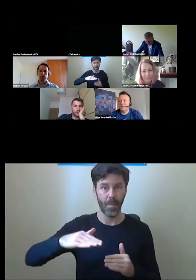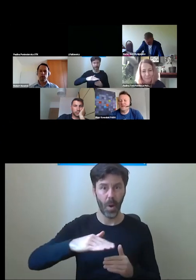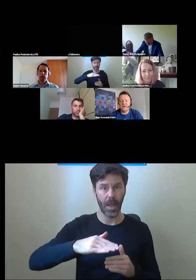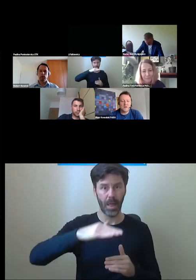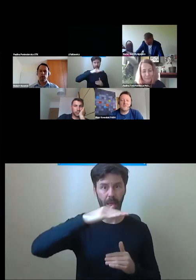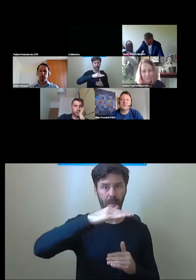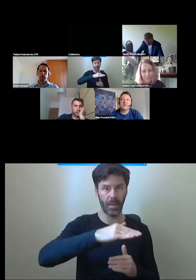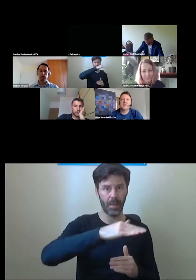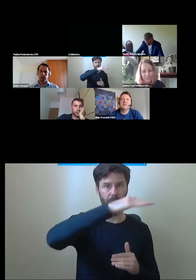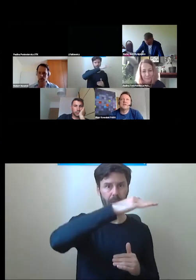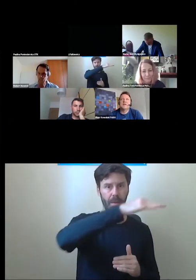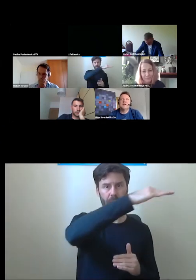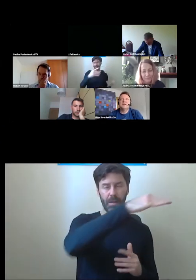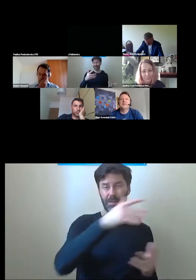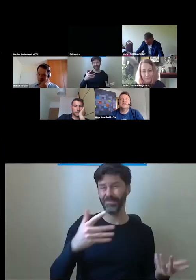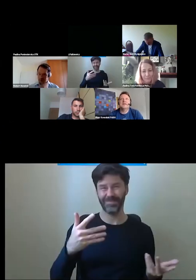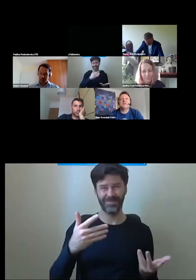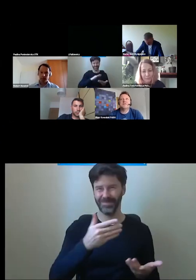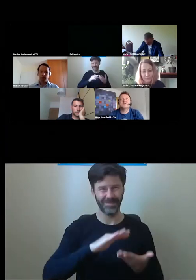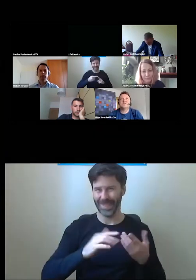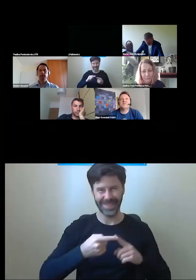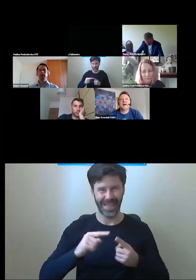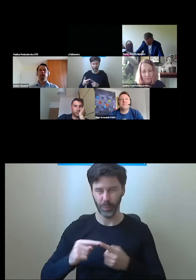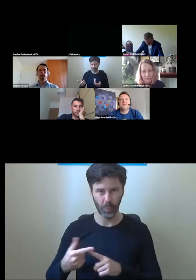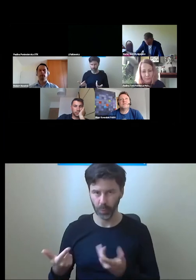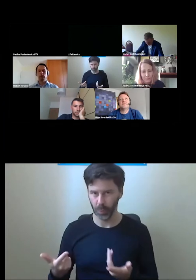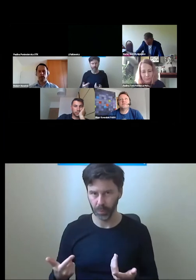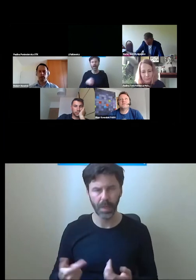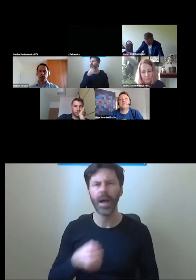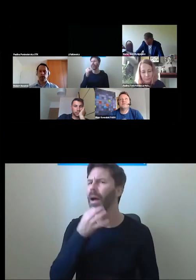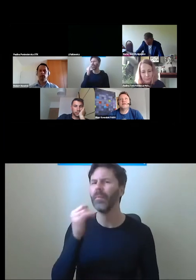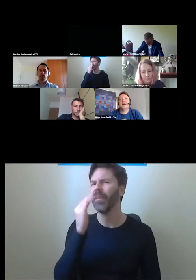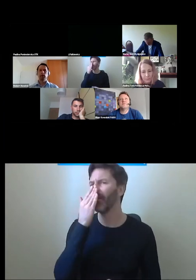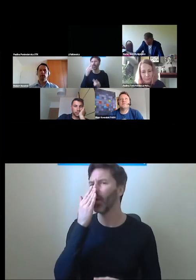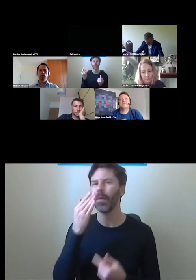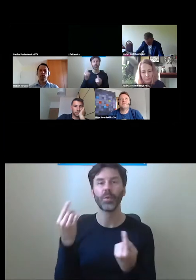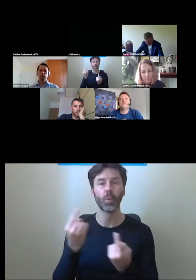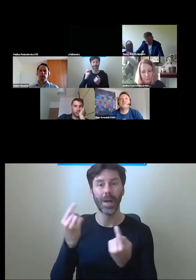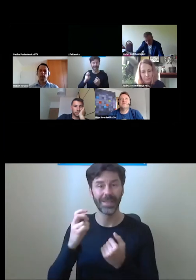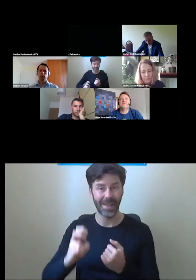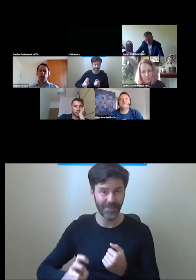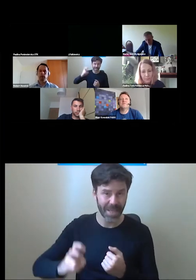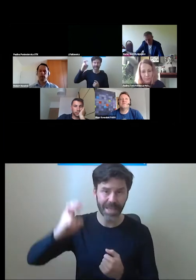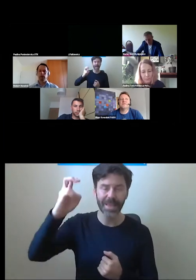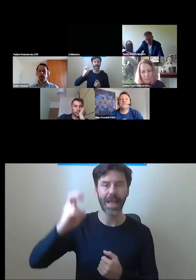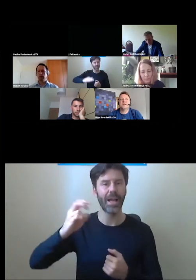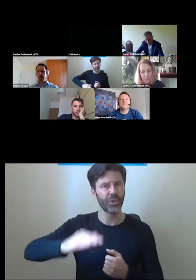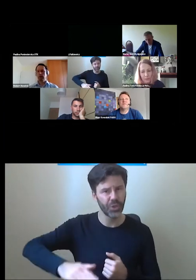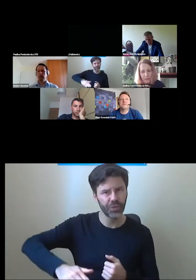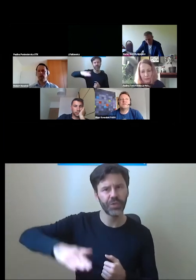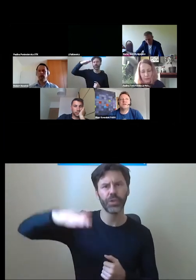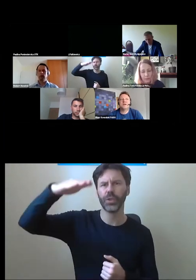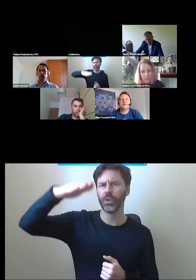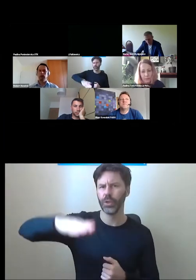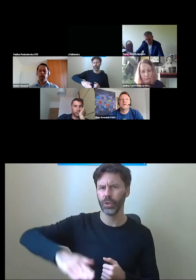jakikolwiek sens. Jak to jest z windami? Jak to jest z dźwigami osobowymi w takim